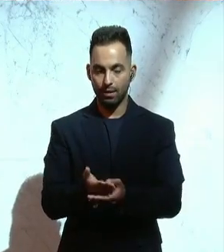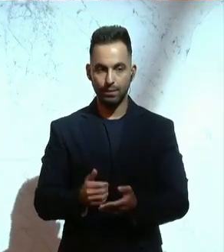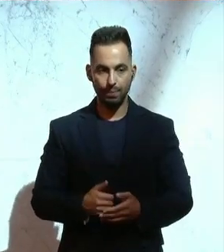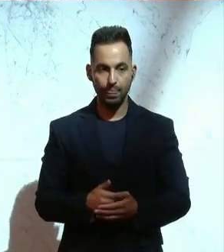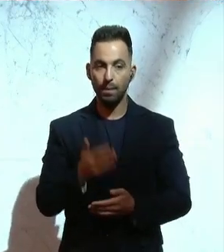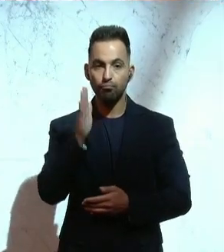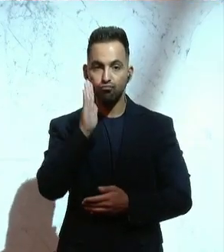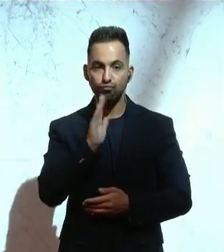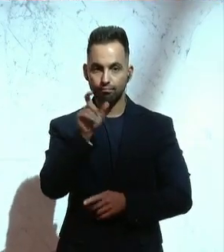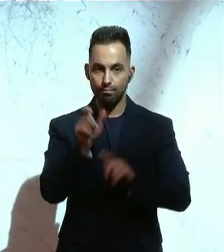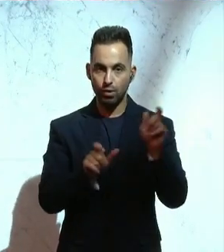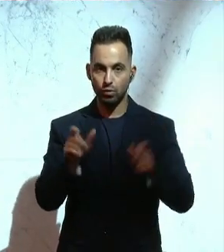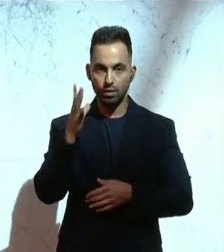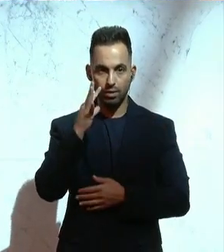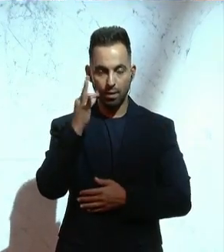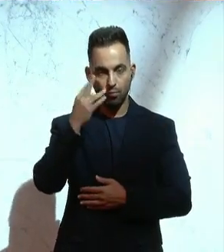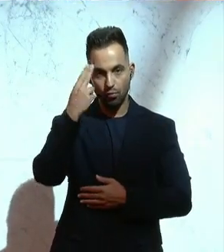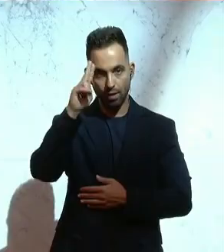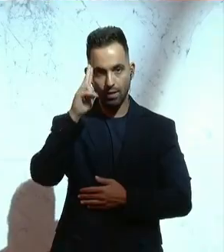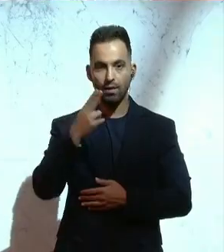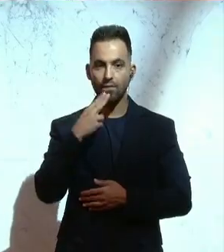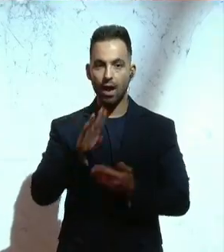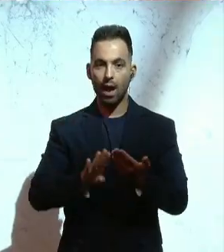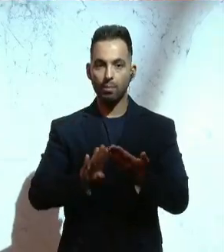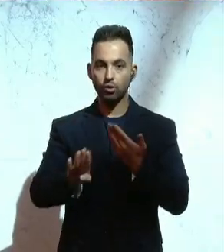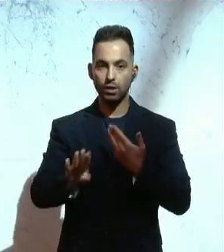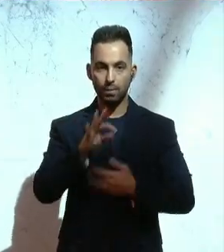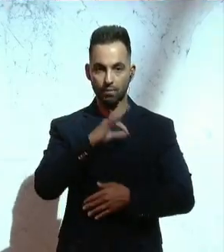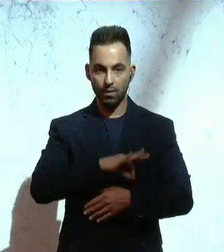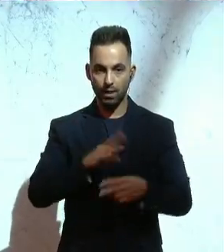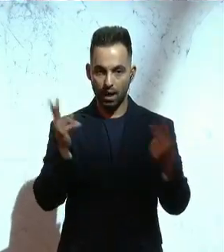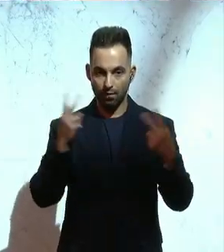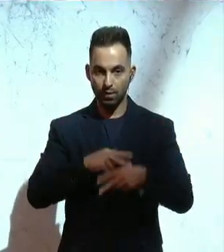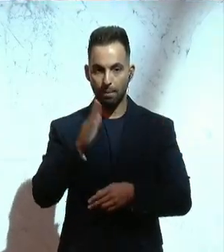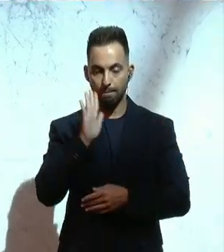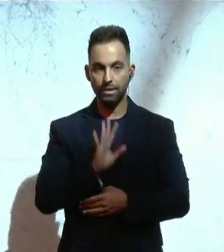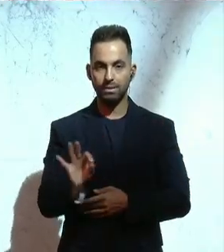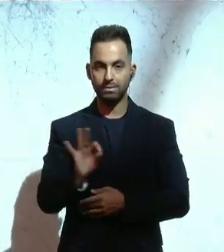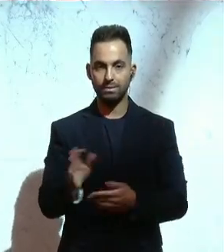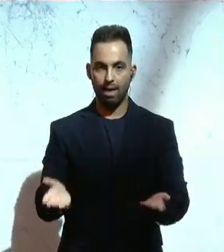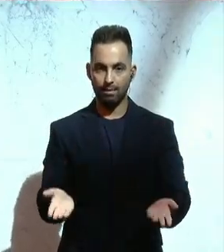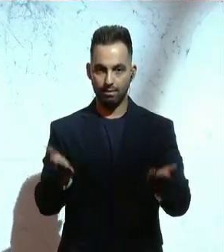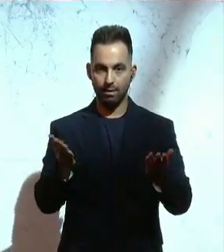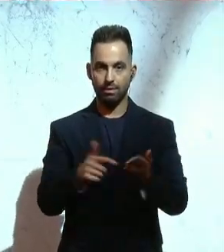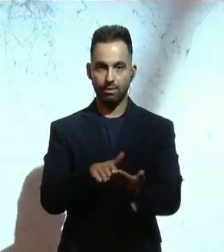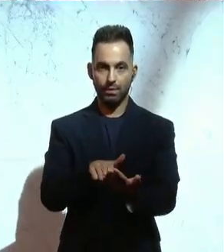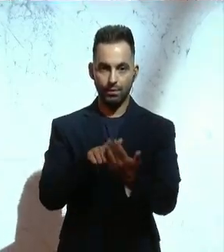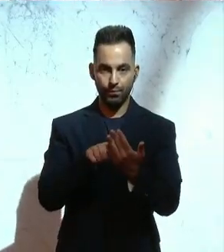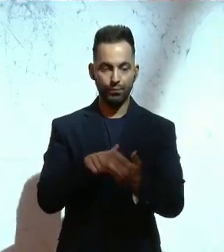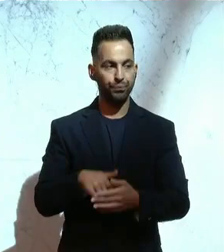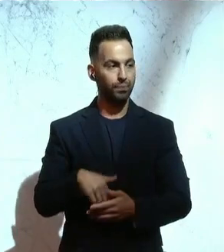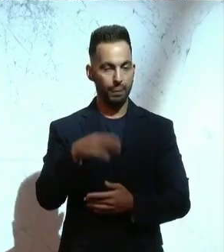sehr, sehr langer Arbeitstag noch für die Abgeordneten. Denn der erste